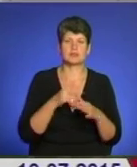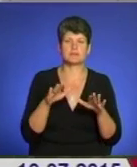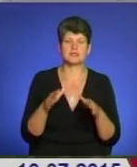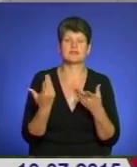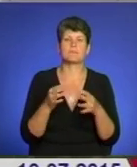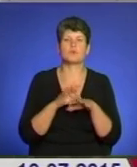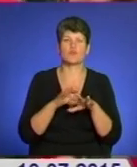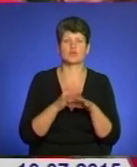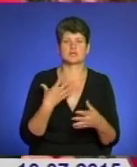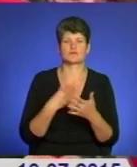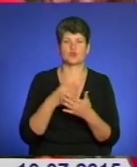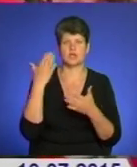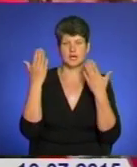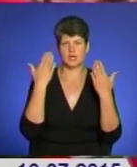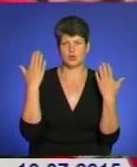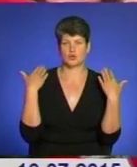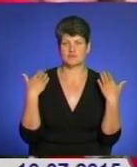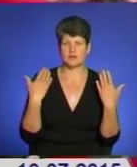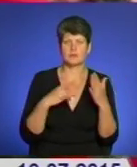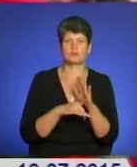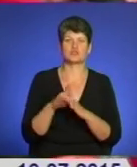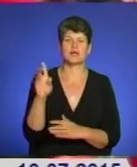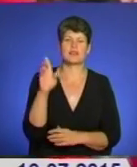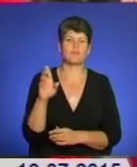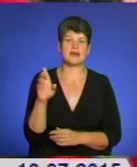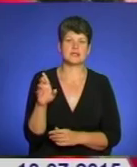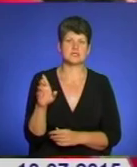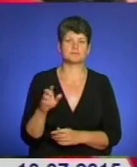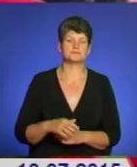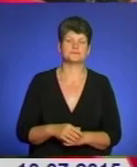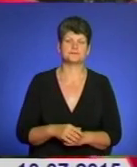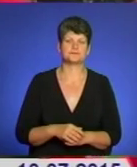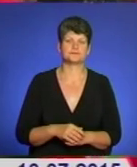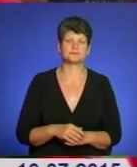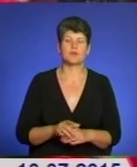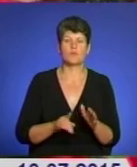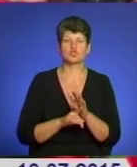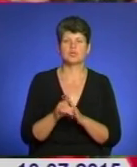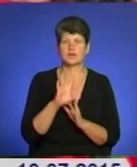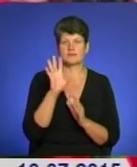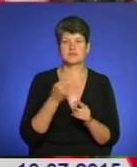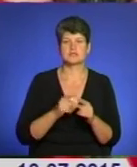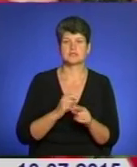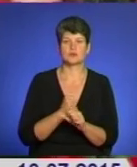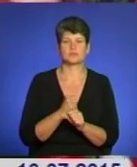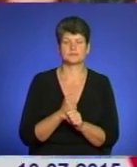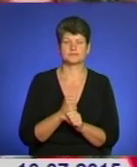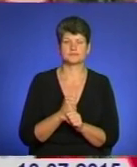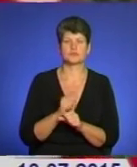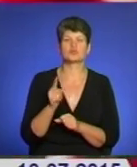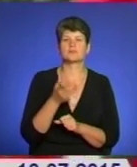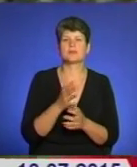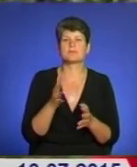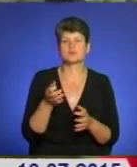проводять дозвілля. Вони вже почали десь в березні, десь так, почали то все робити. Що вам